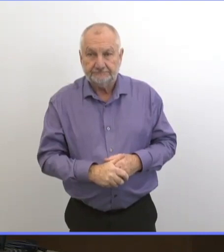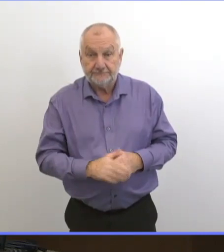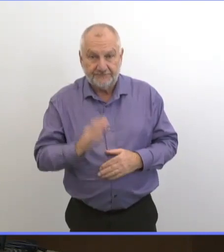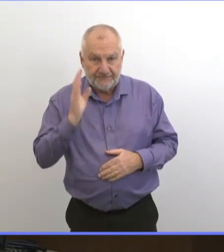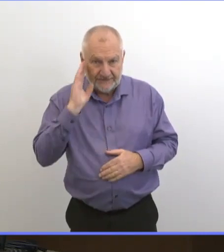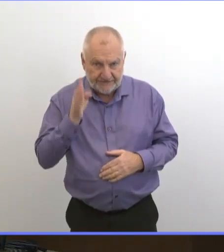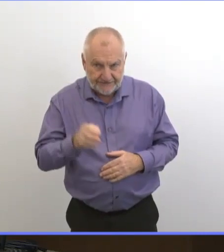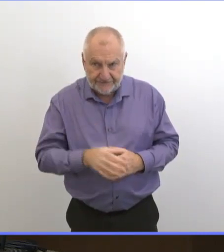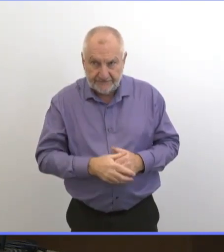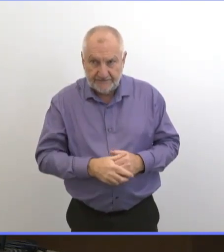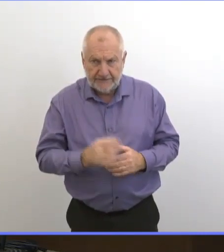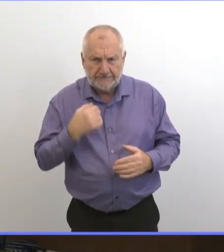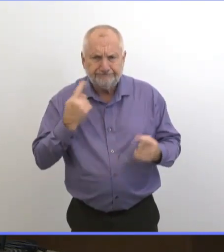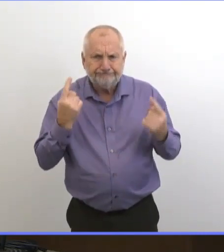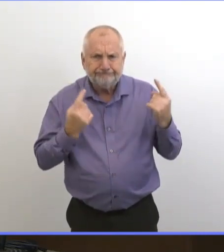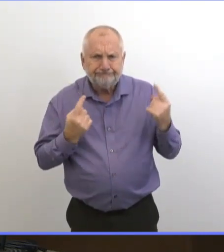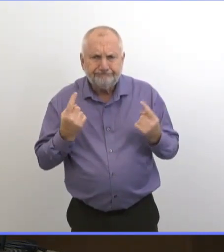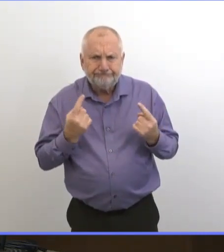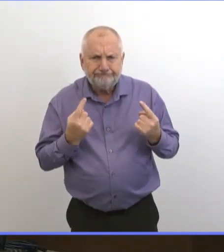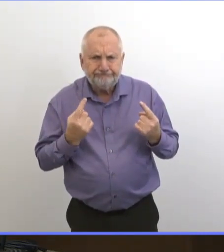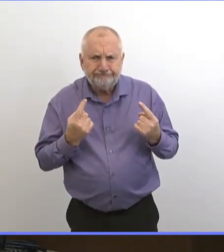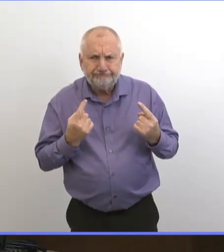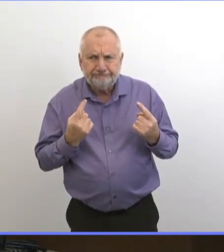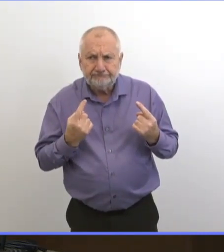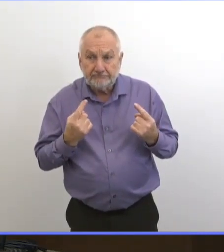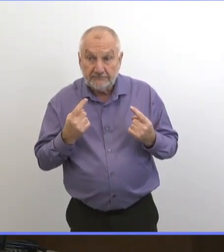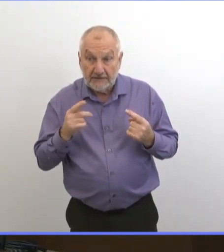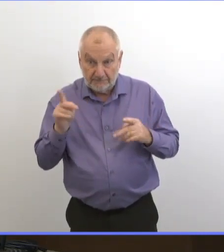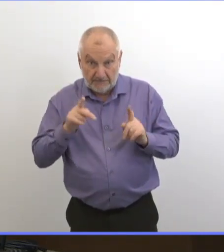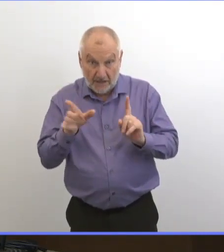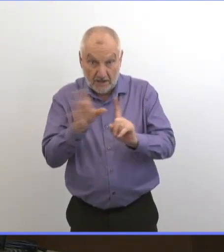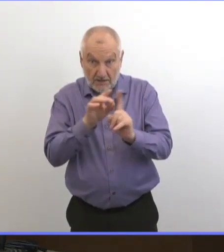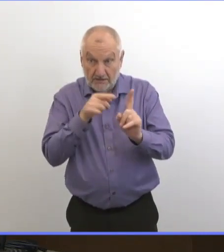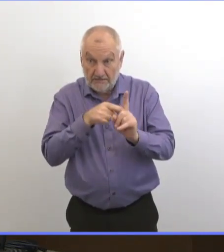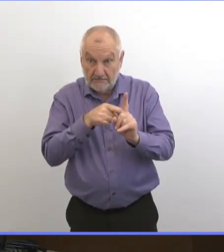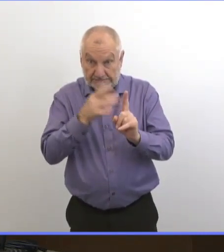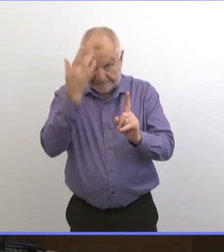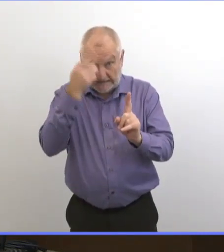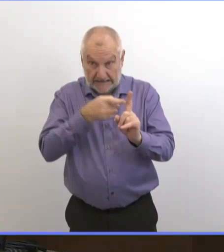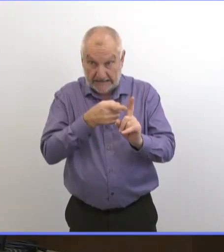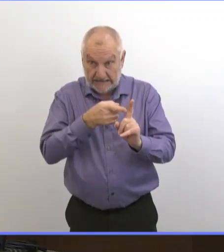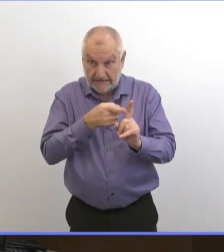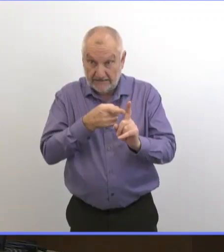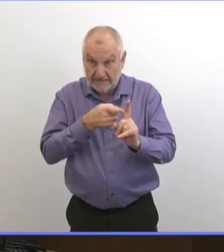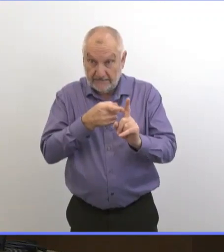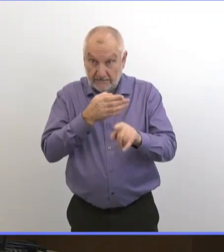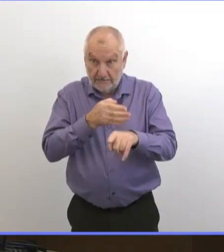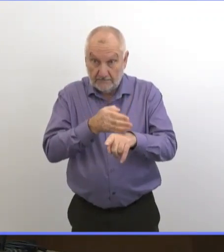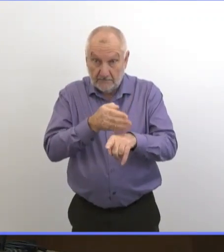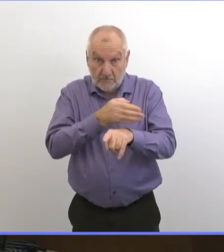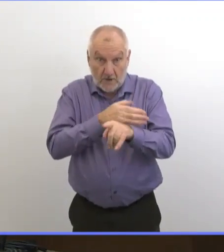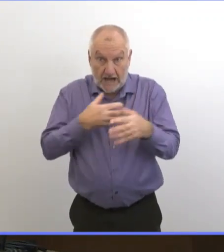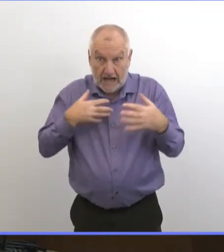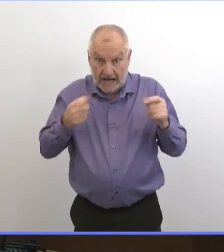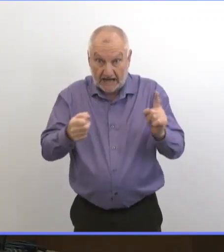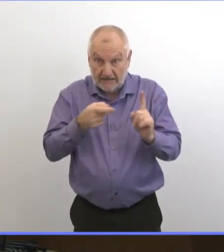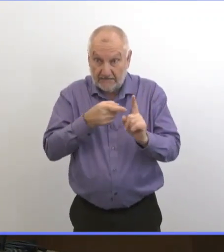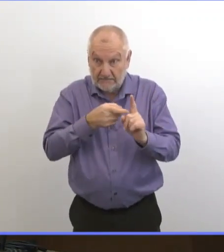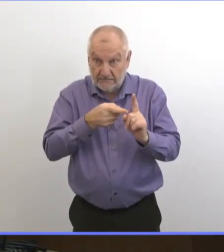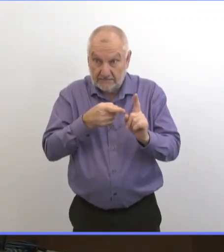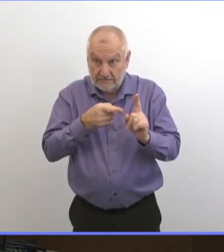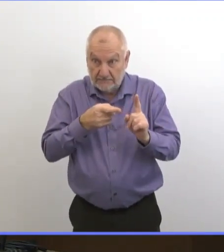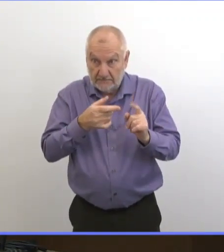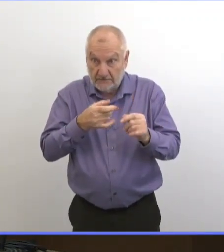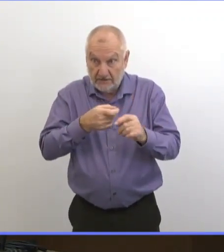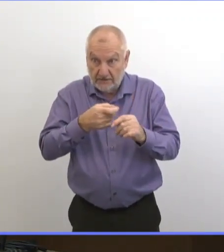Bonjour. Je me demande si, avec les nombres de personnes qui sont guéries, est-ce que vous avez commencé à